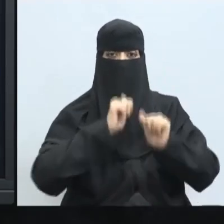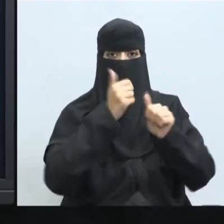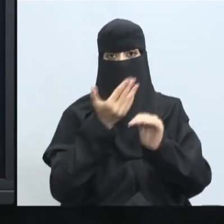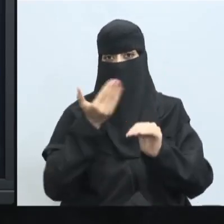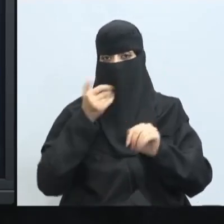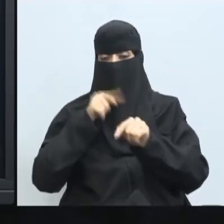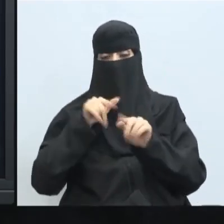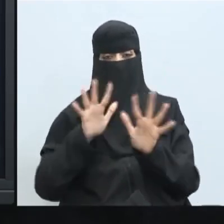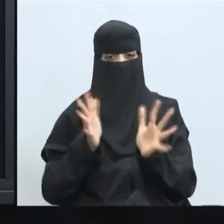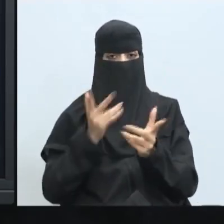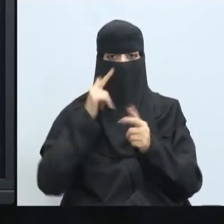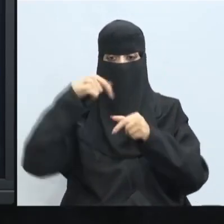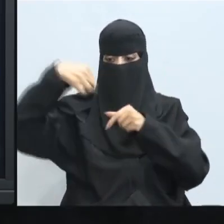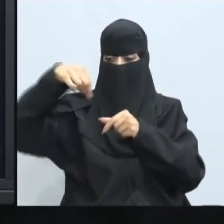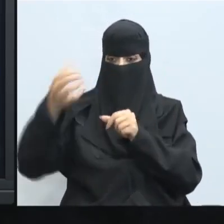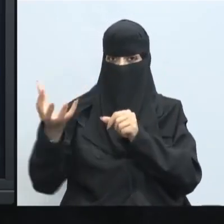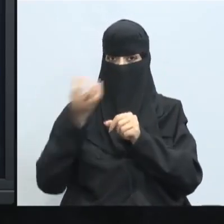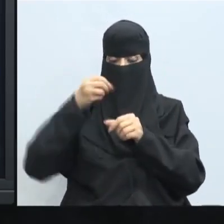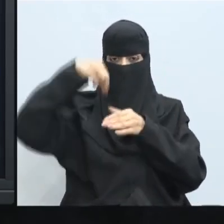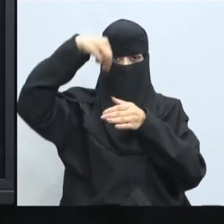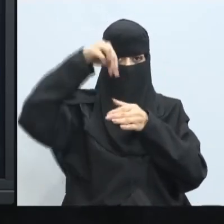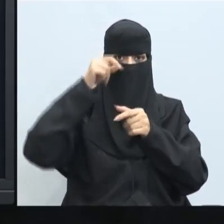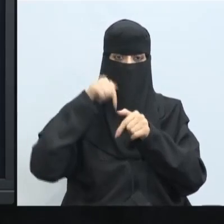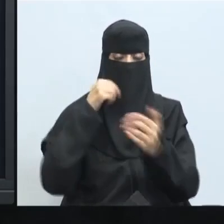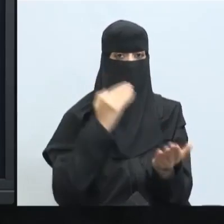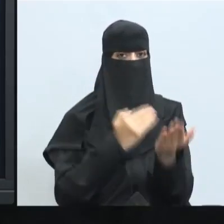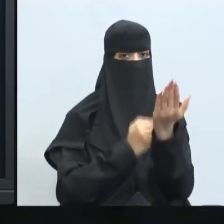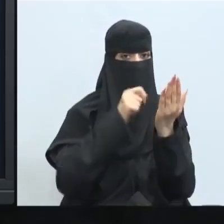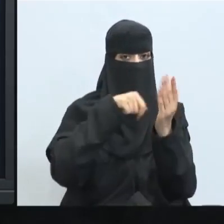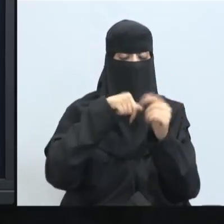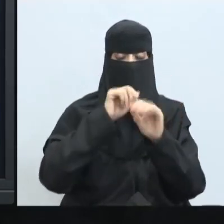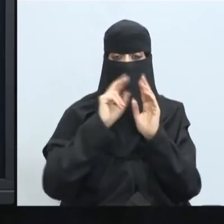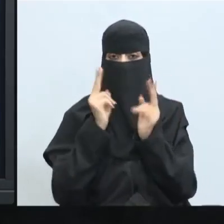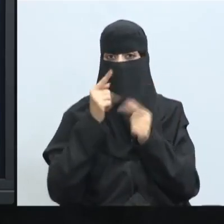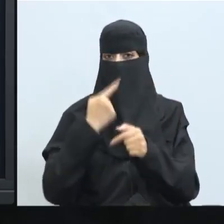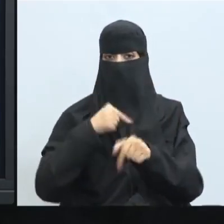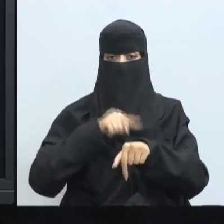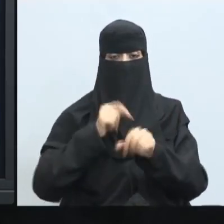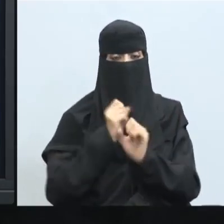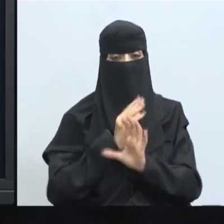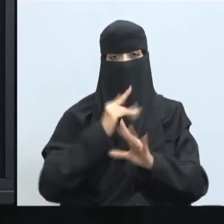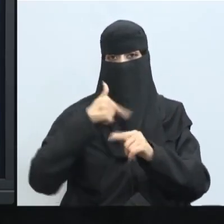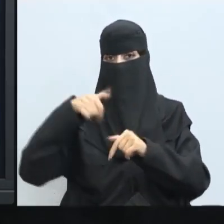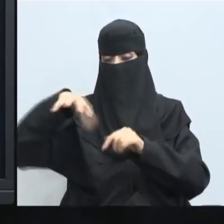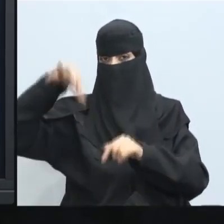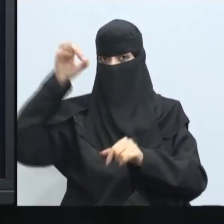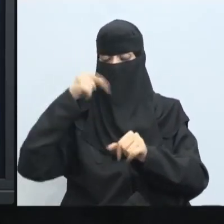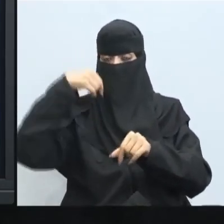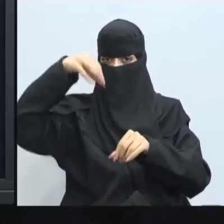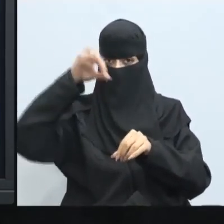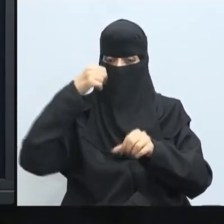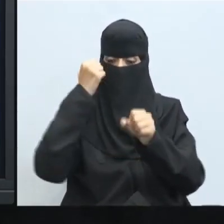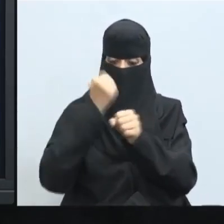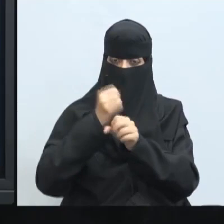العودة إلى الورقة أو إلى الخطاب أو إلى التعاميم متى ما أردنا وبالتالي يكون هالك ورقة